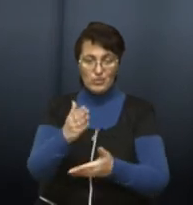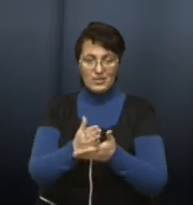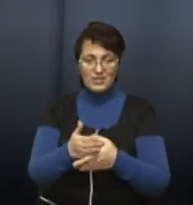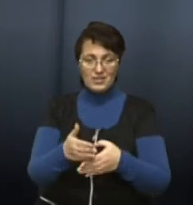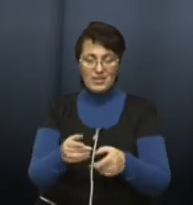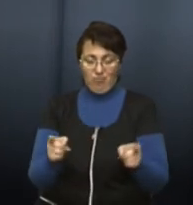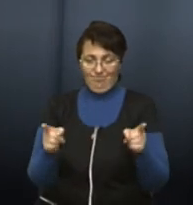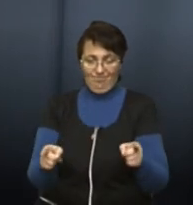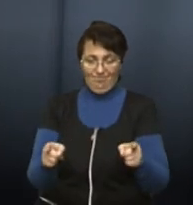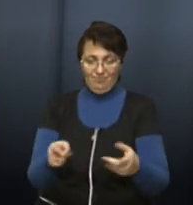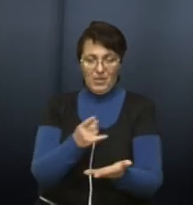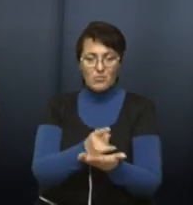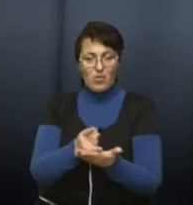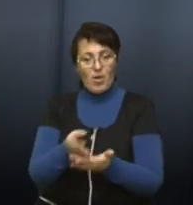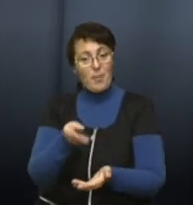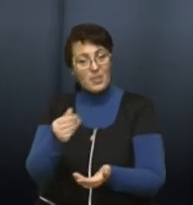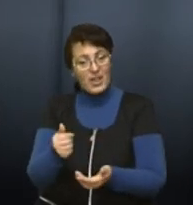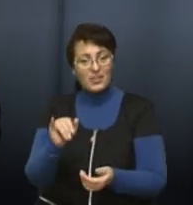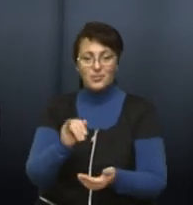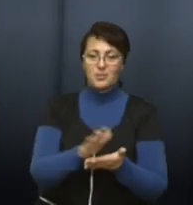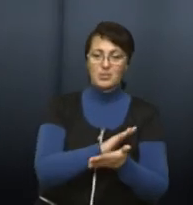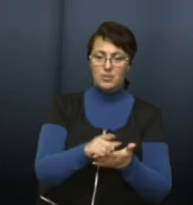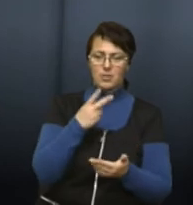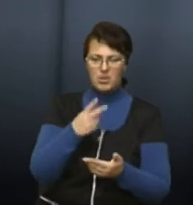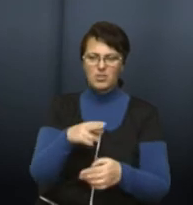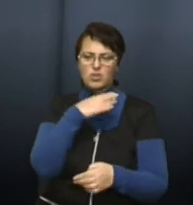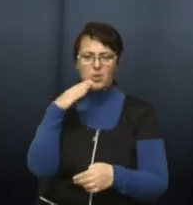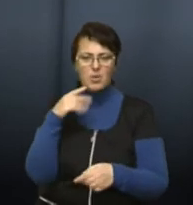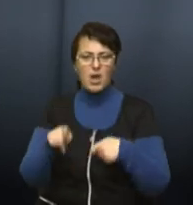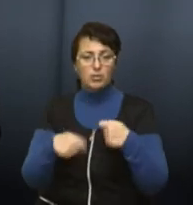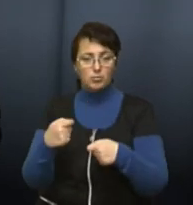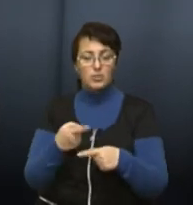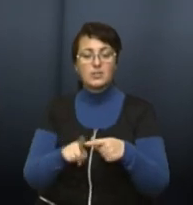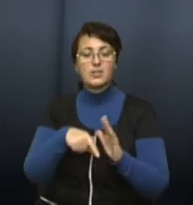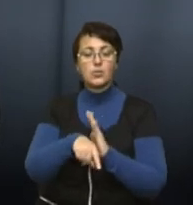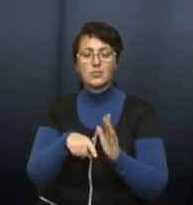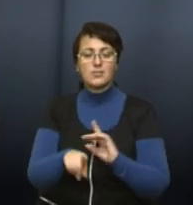для паркування, або платного, або неплатного. І бачимо, що там багато порушень. Це означає, що в нас що?